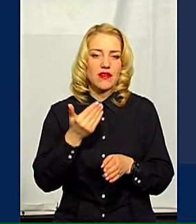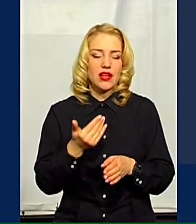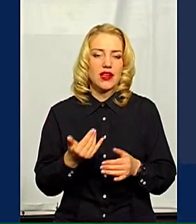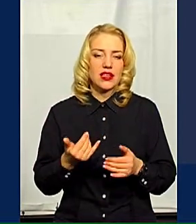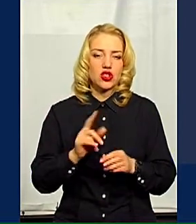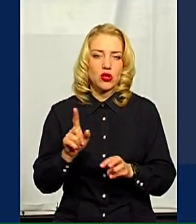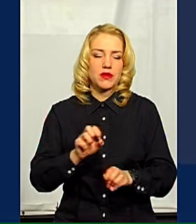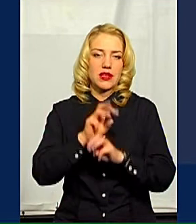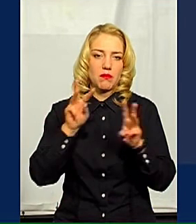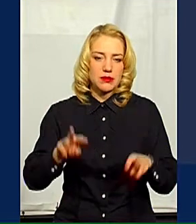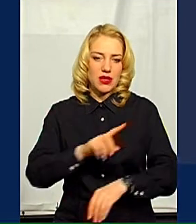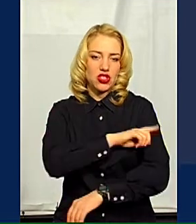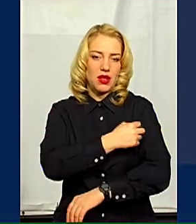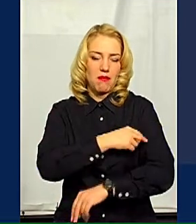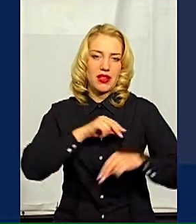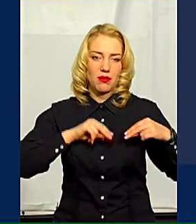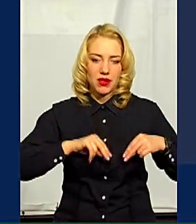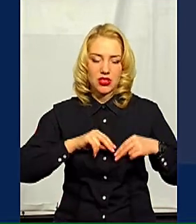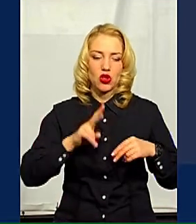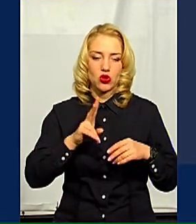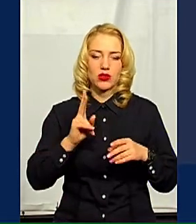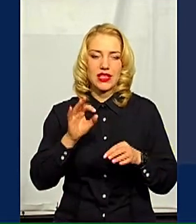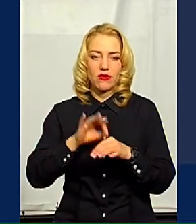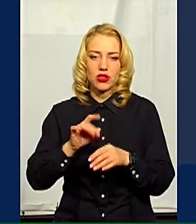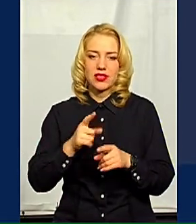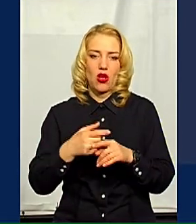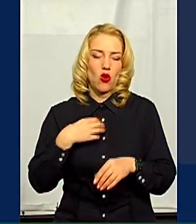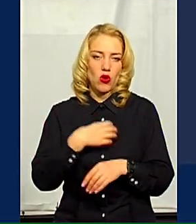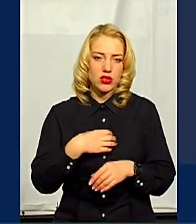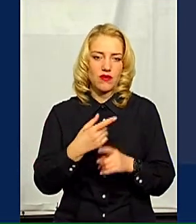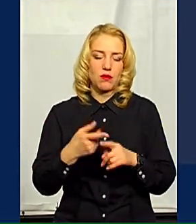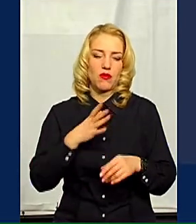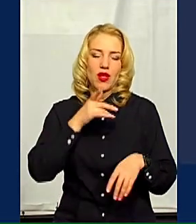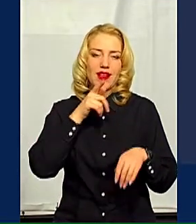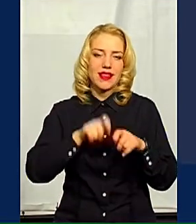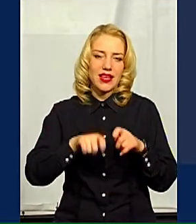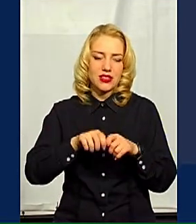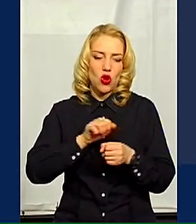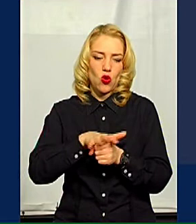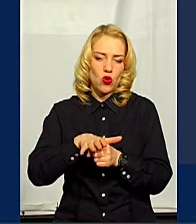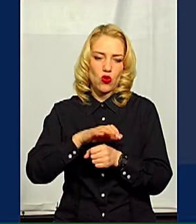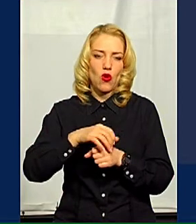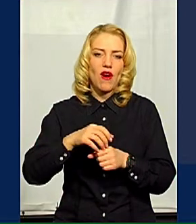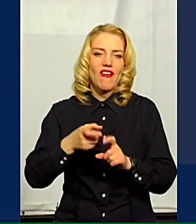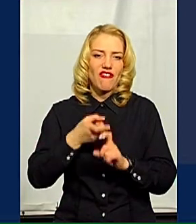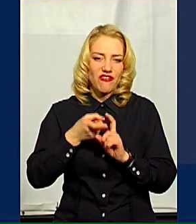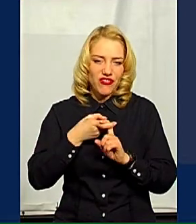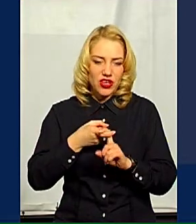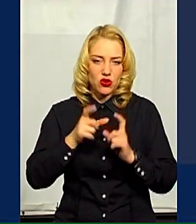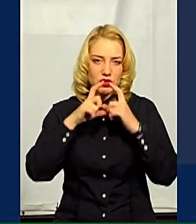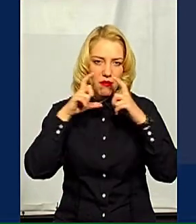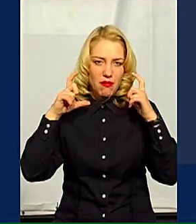медпрацівників і тих, хто, не дай Бог, захворіє самим основним. Це повинні бути і тести на коронавірус, це повинні бути і маски, це повинні бути